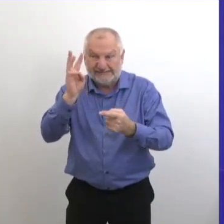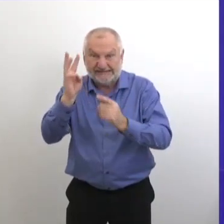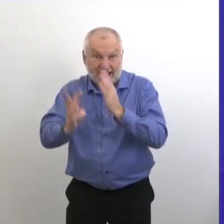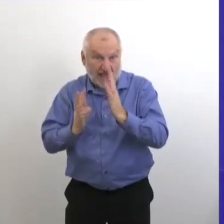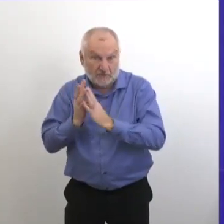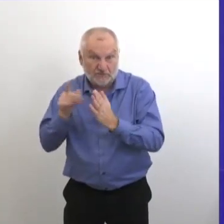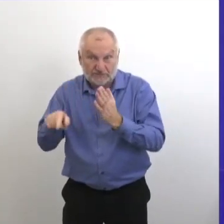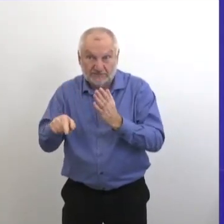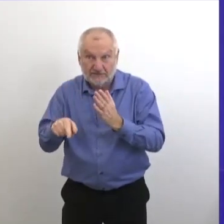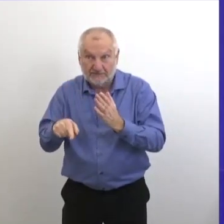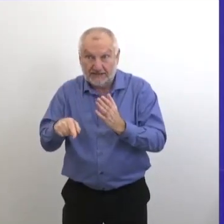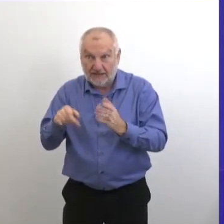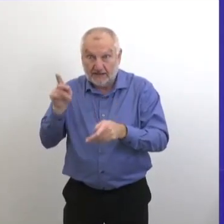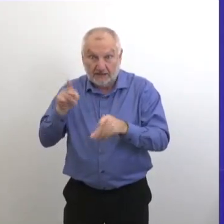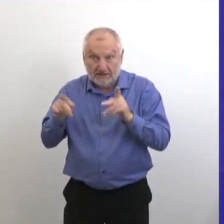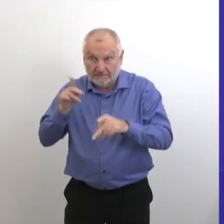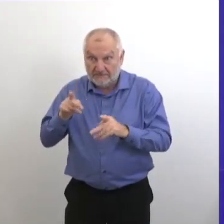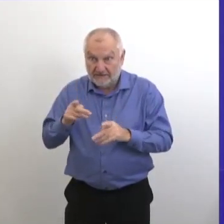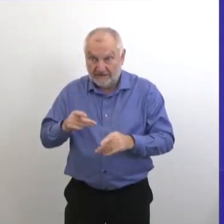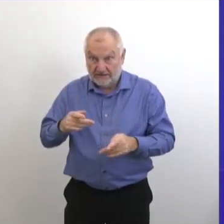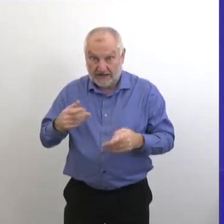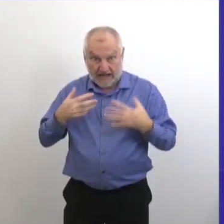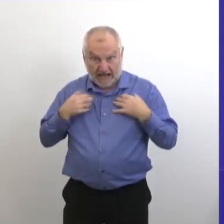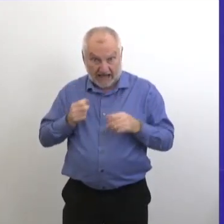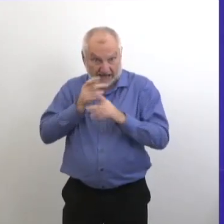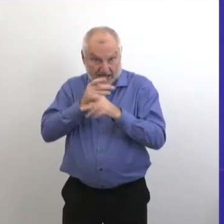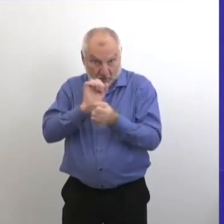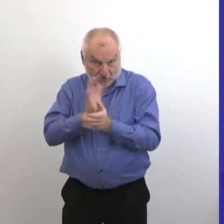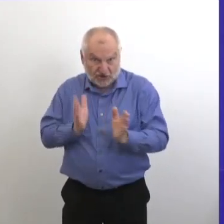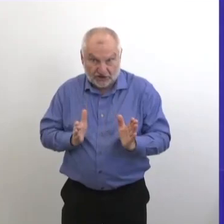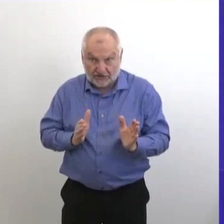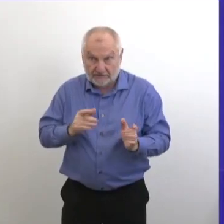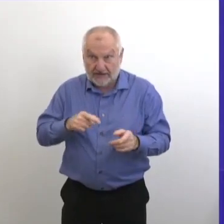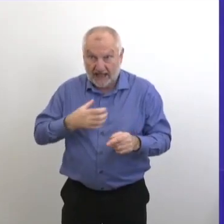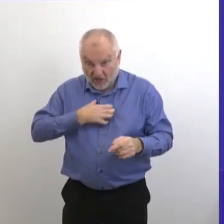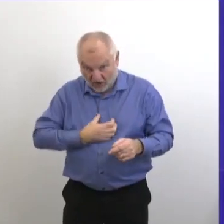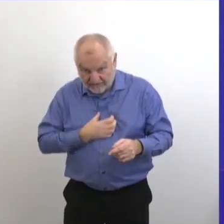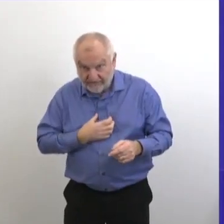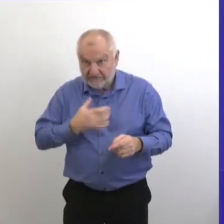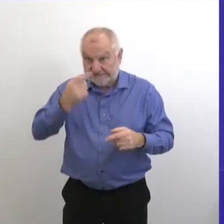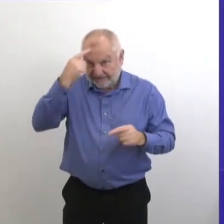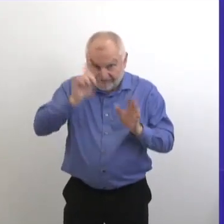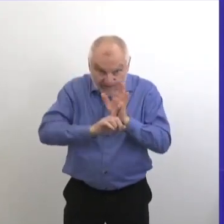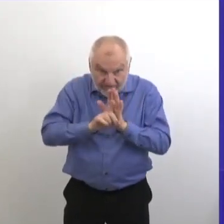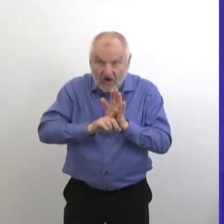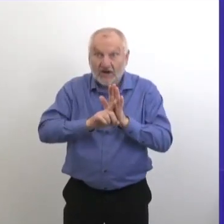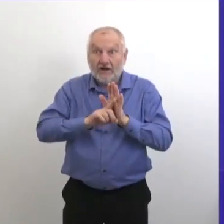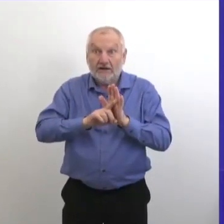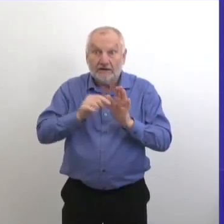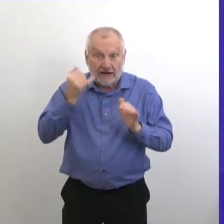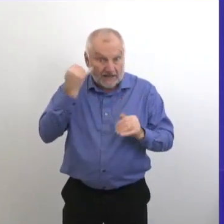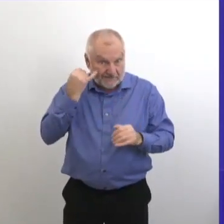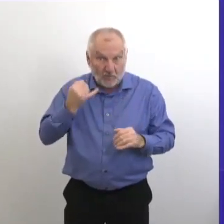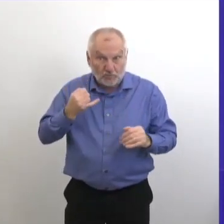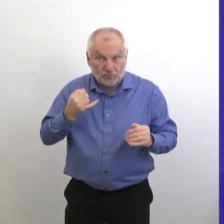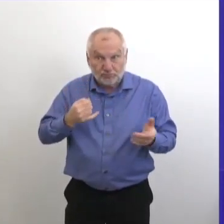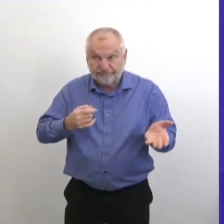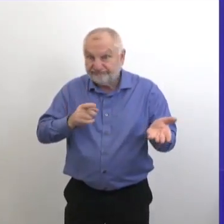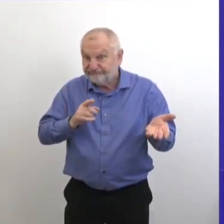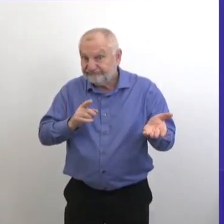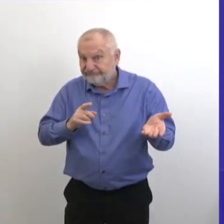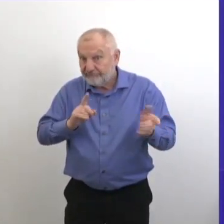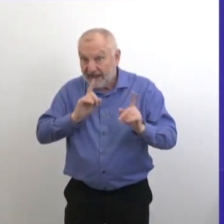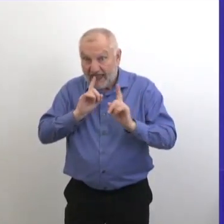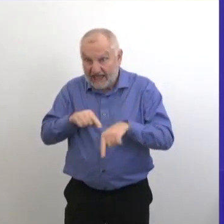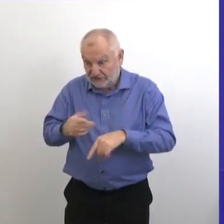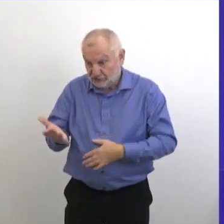Donc, cela permet aux travailleurs qui sont symptomatiques d'obtenir rapidement les résultats afin de pouvoir